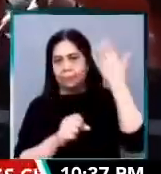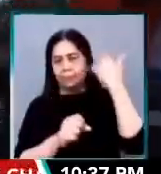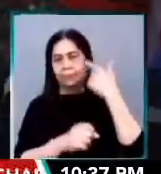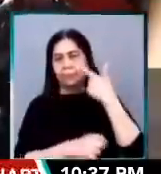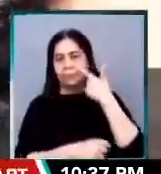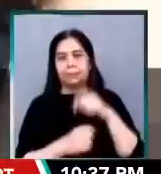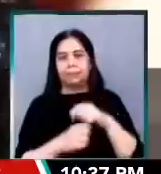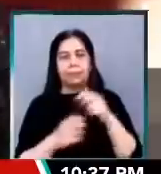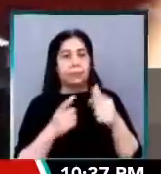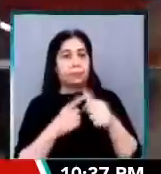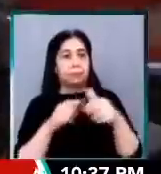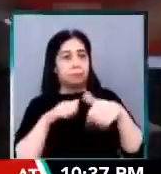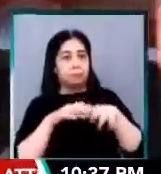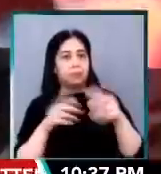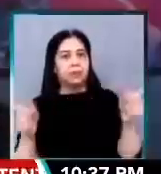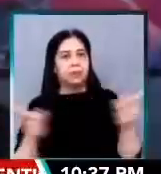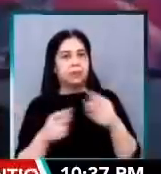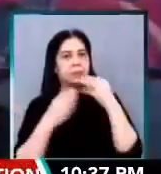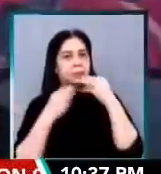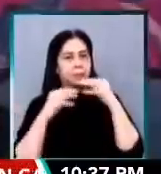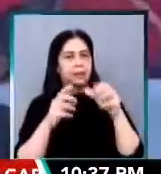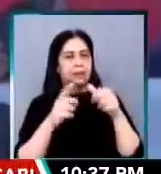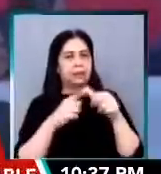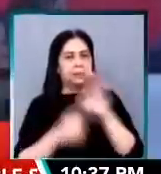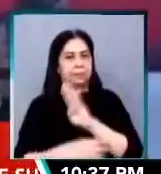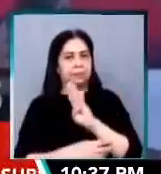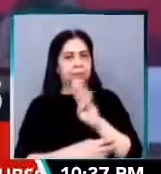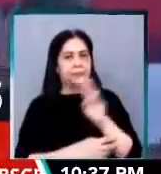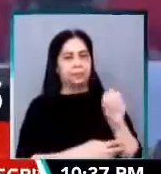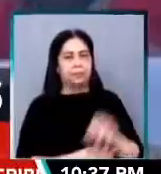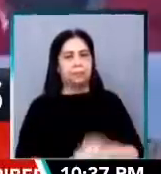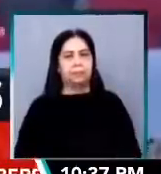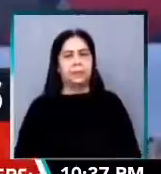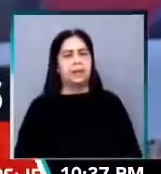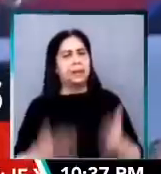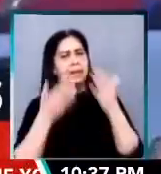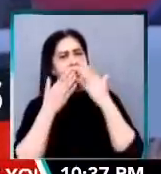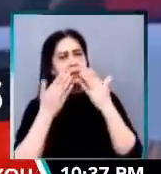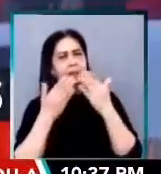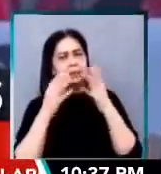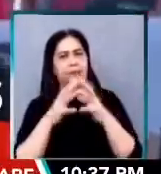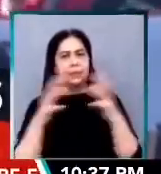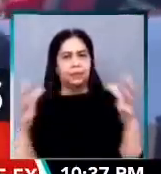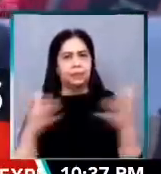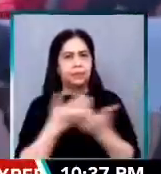ng maikling mensahe si Marcos. Maraming maraming salamat sa inyong pagdating!